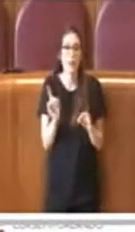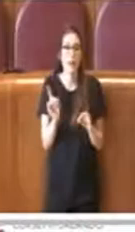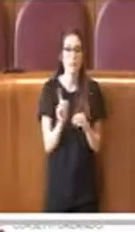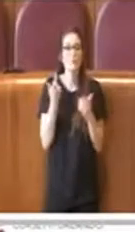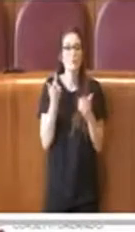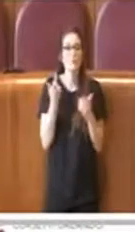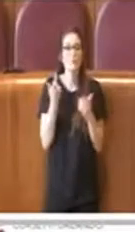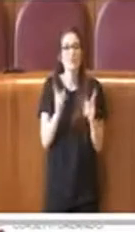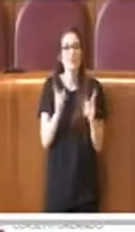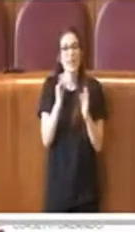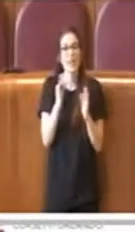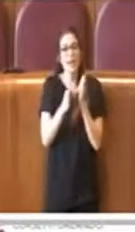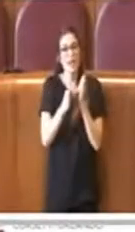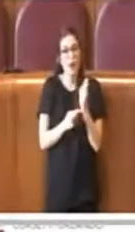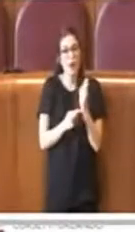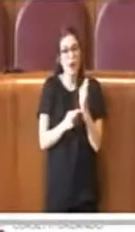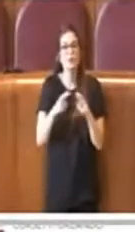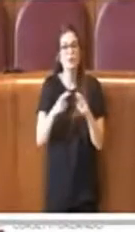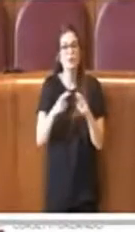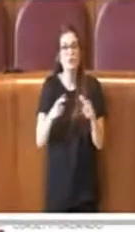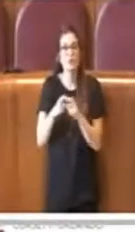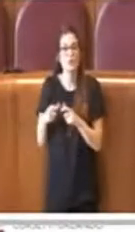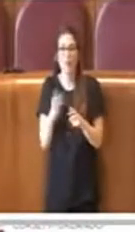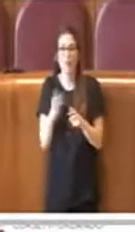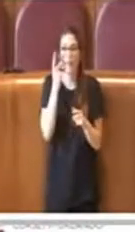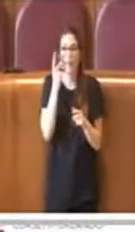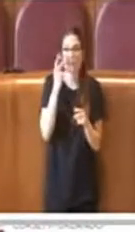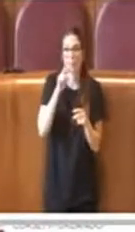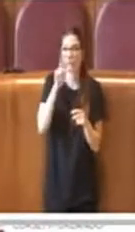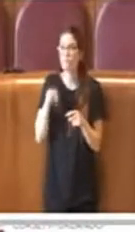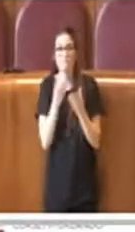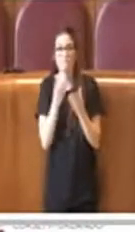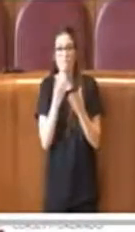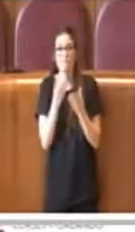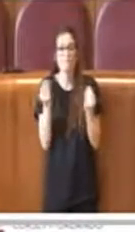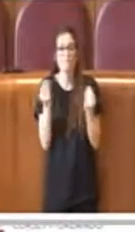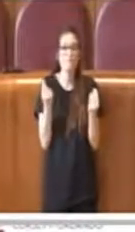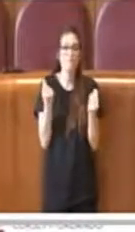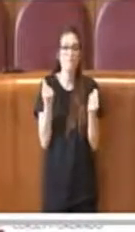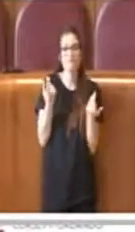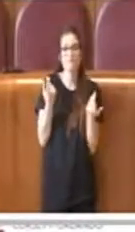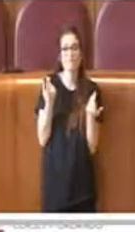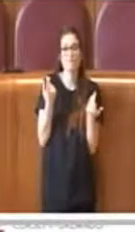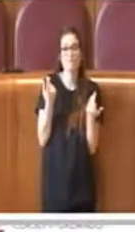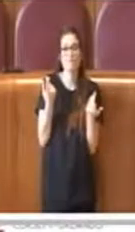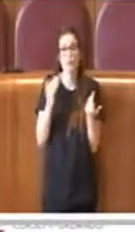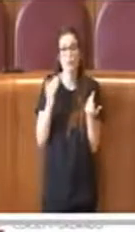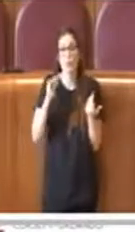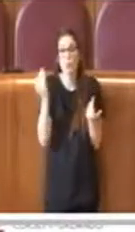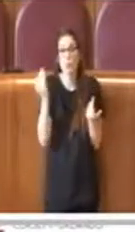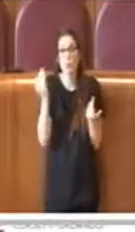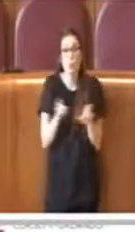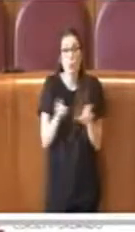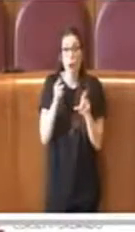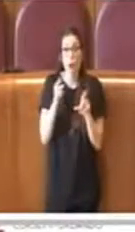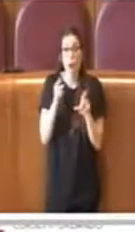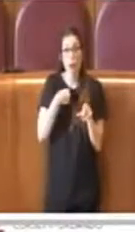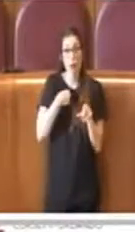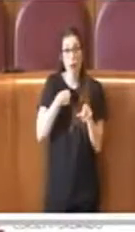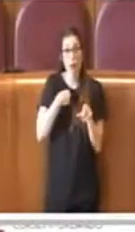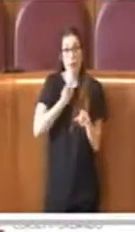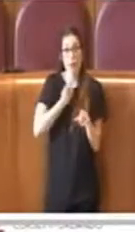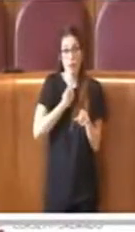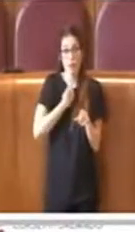delle nostre città, delle città d'Italia, ho avuto modo di leggerne molti e non hanno tutti questa autonomia che noi